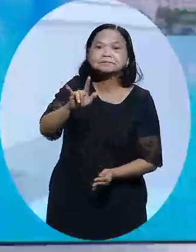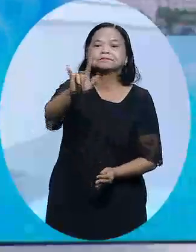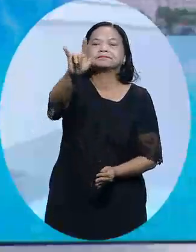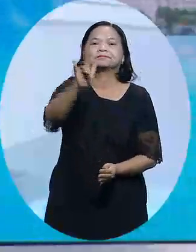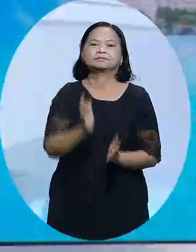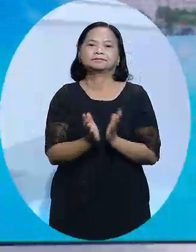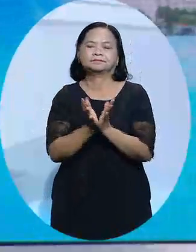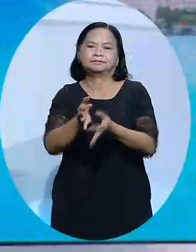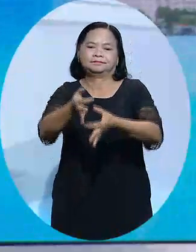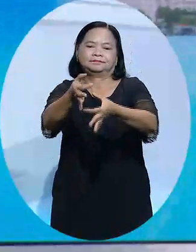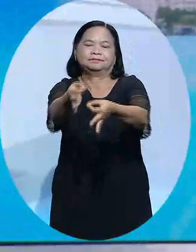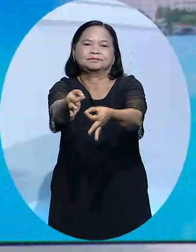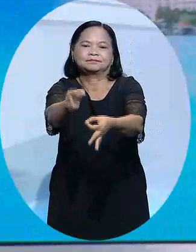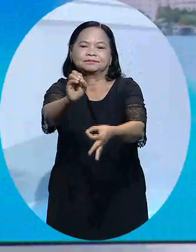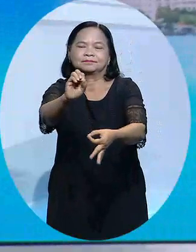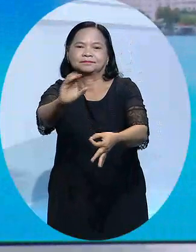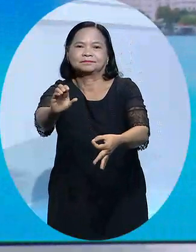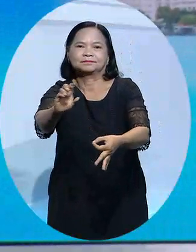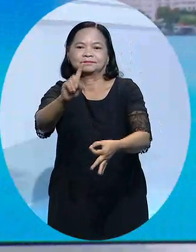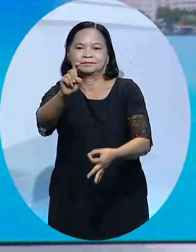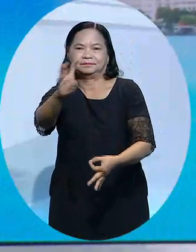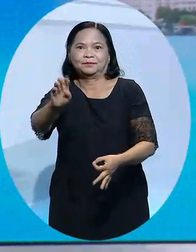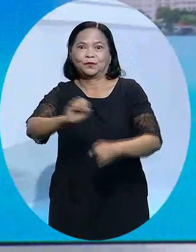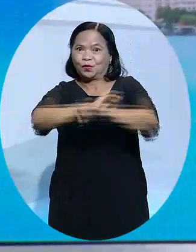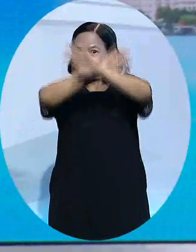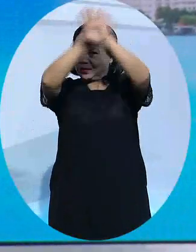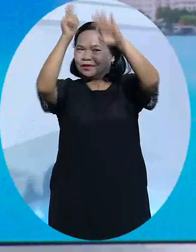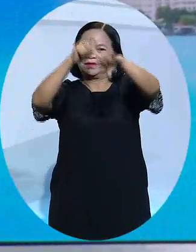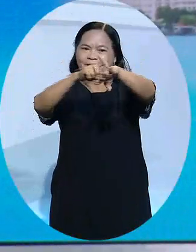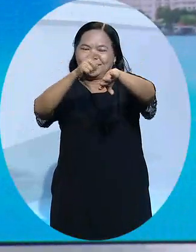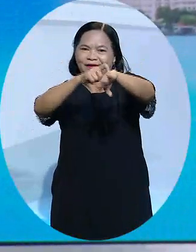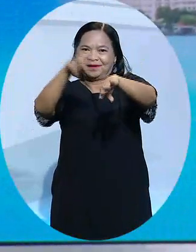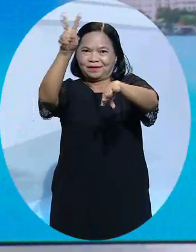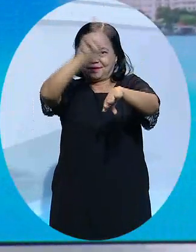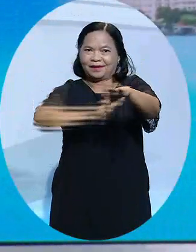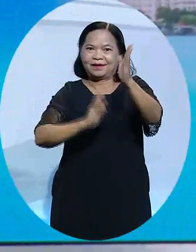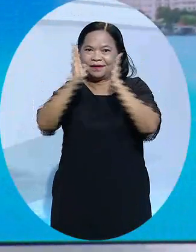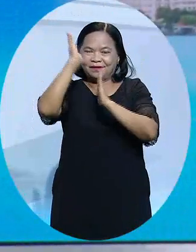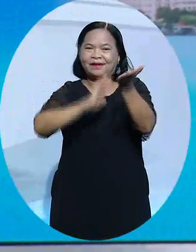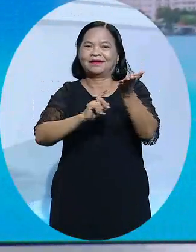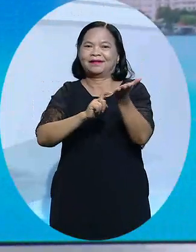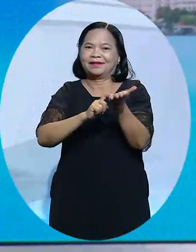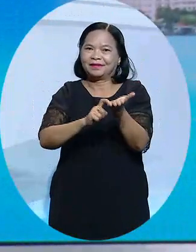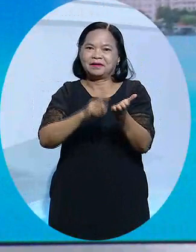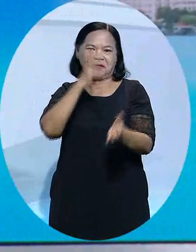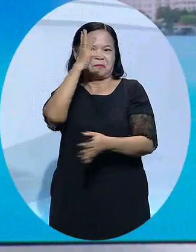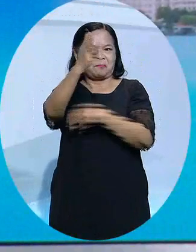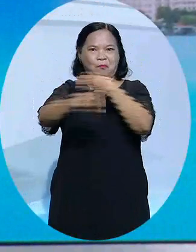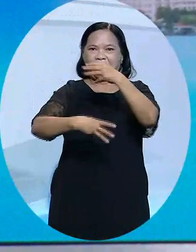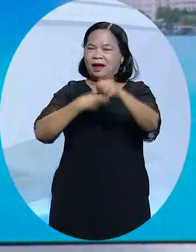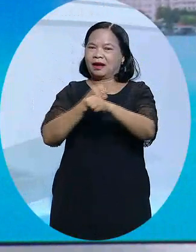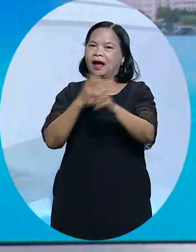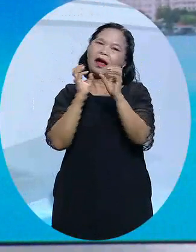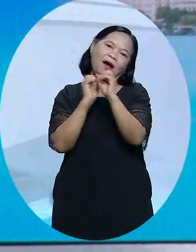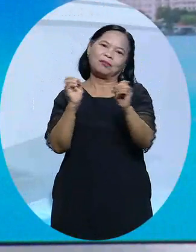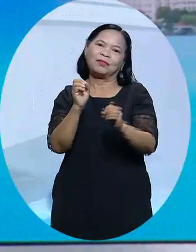Lễ trao giải Oscar lần thứ 94 vừa diễn ra vào rạng sáng nay theo dòng Việt Nam tại thành phố Los Angeles, Mỹ. Sau 3 năm diễn ra mà không